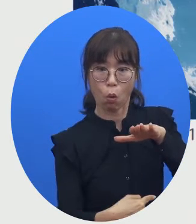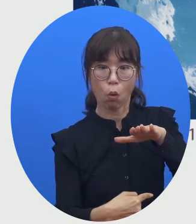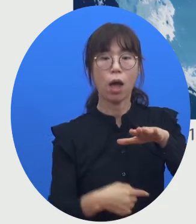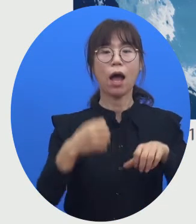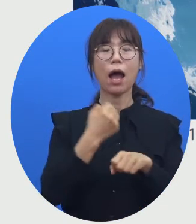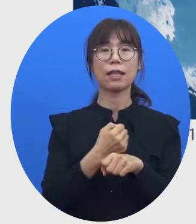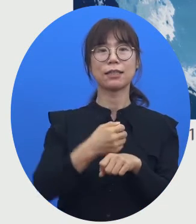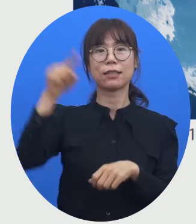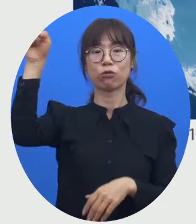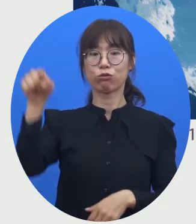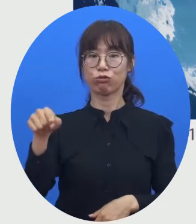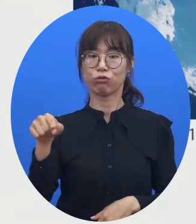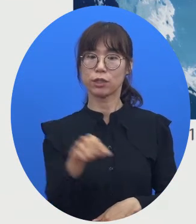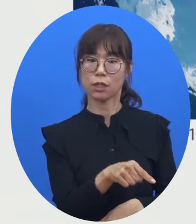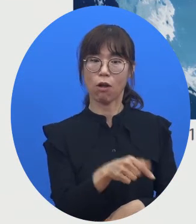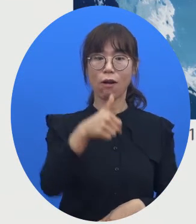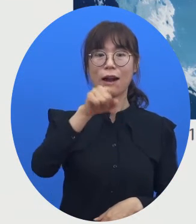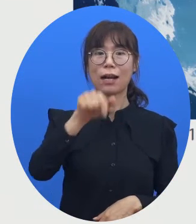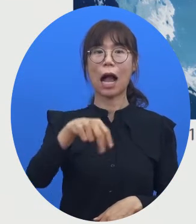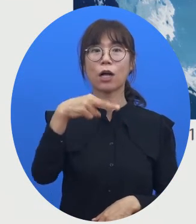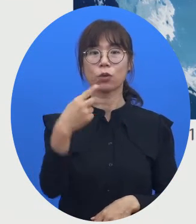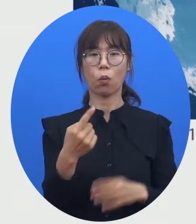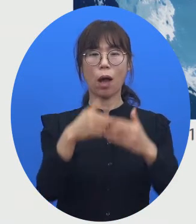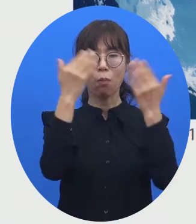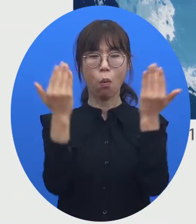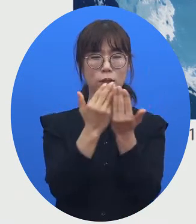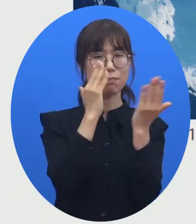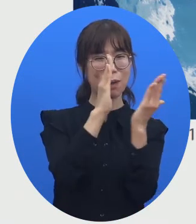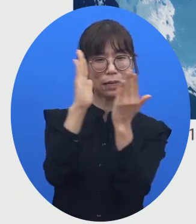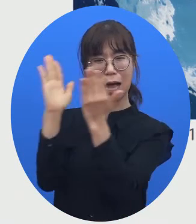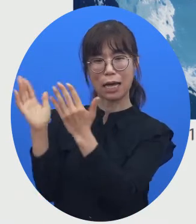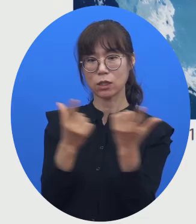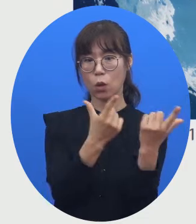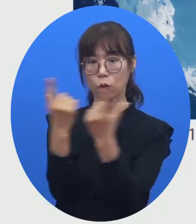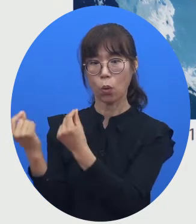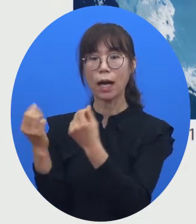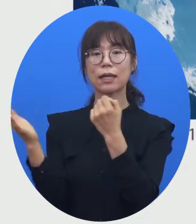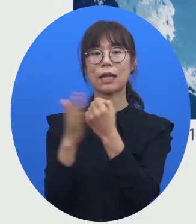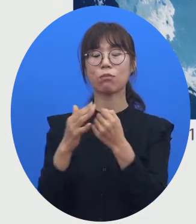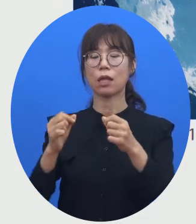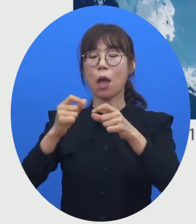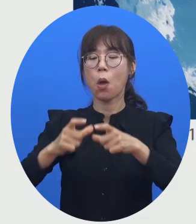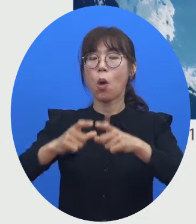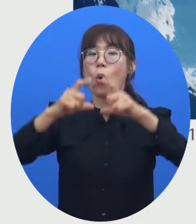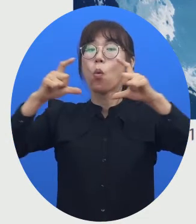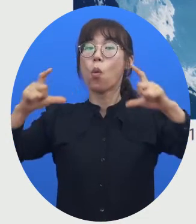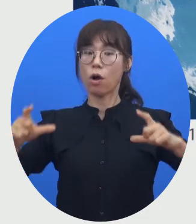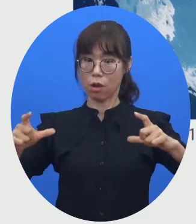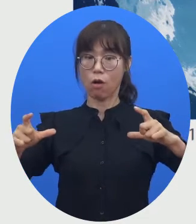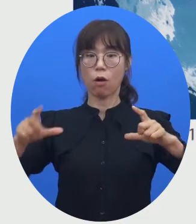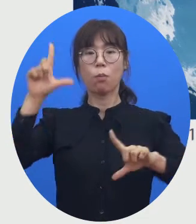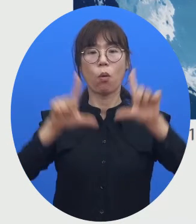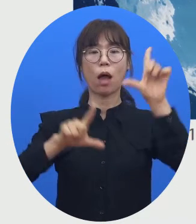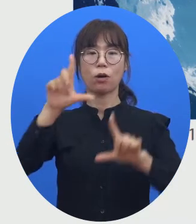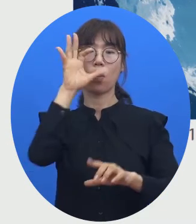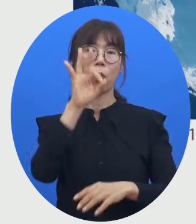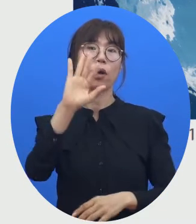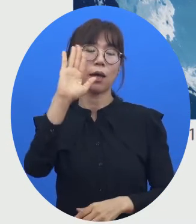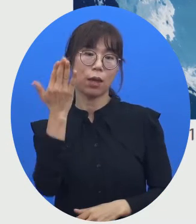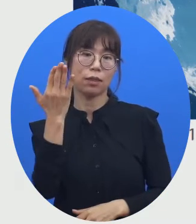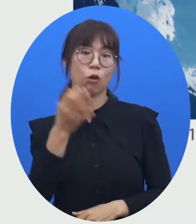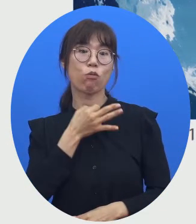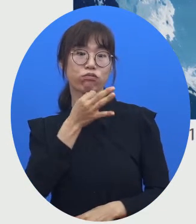각도가 일정하기 때문에 모든 방향에서 일정하기 때문에 원형 구멍으로 보인다는 것을 스넬의 창이라고 얘기를 하는데요.